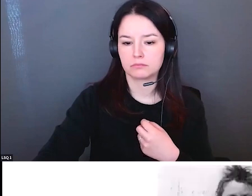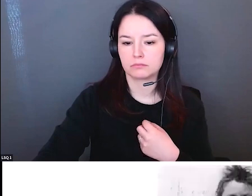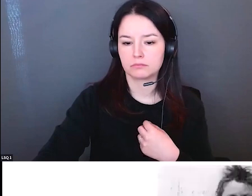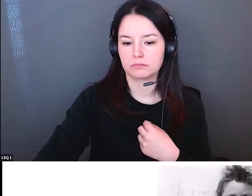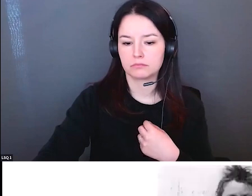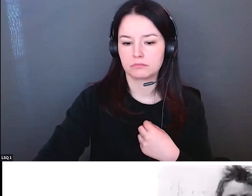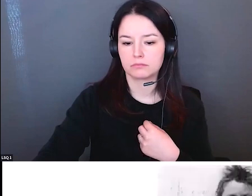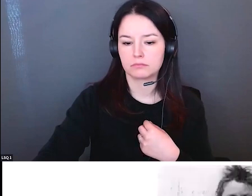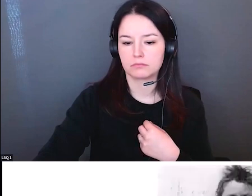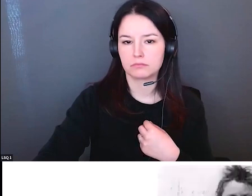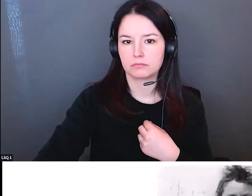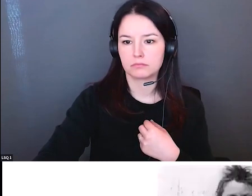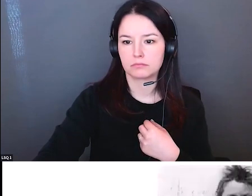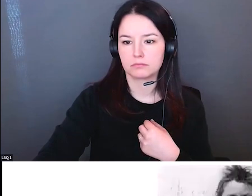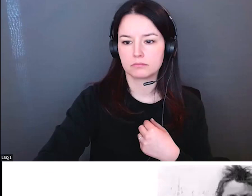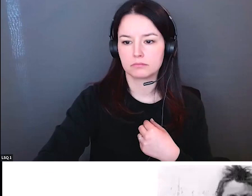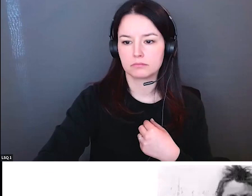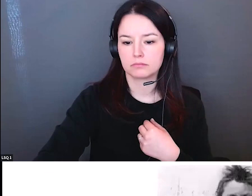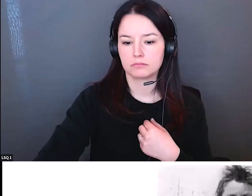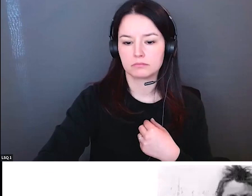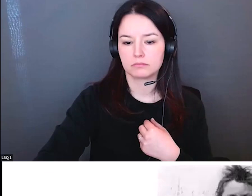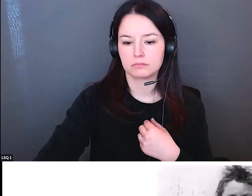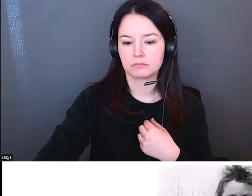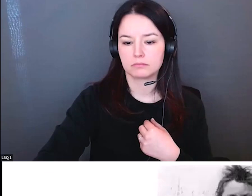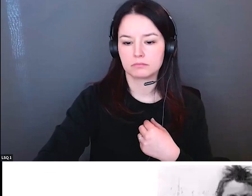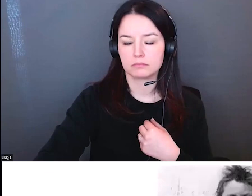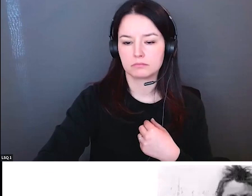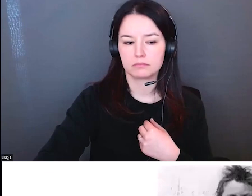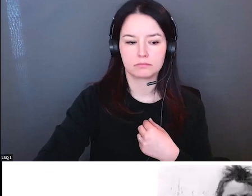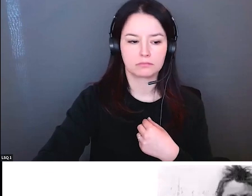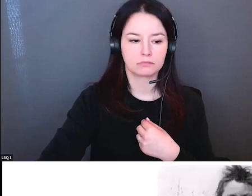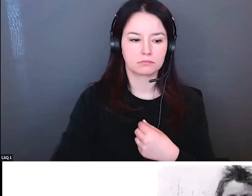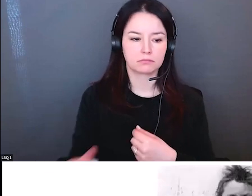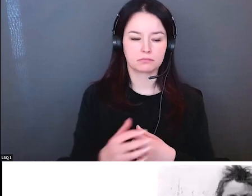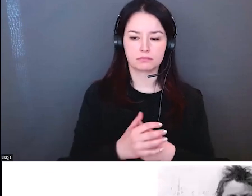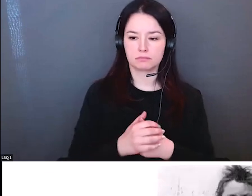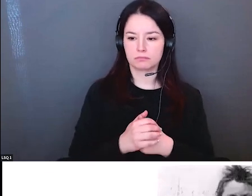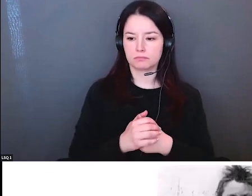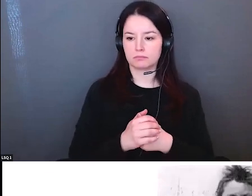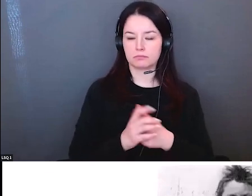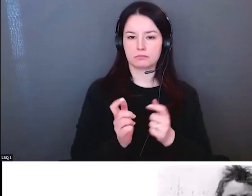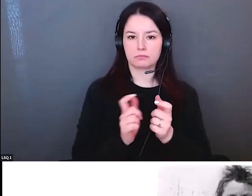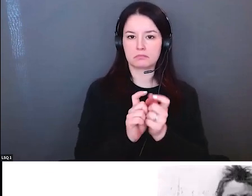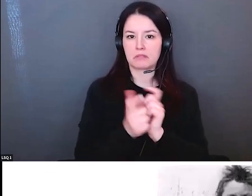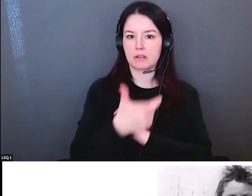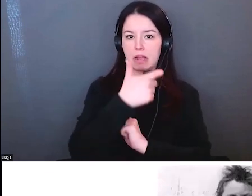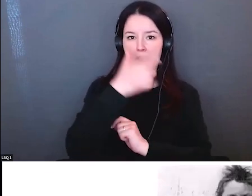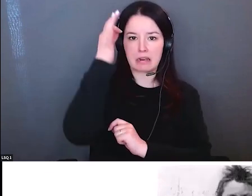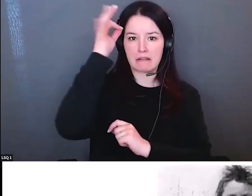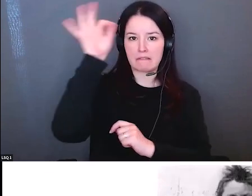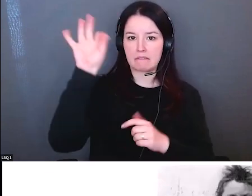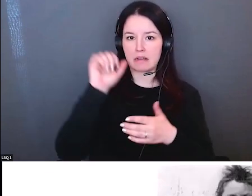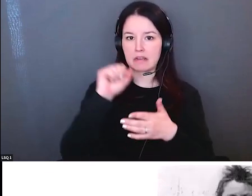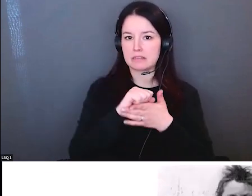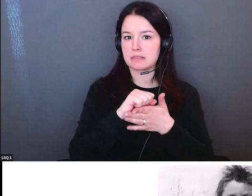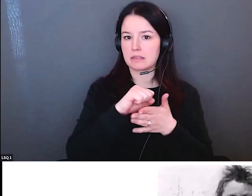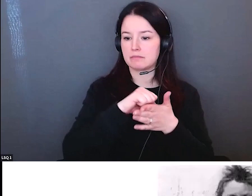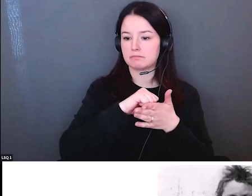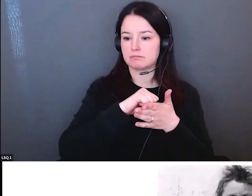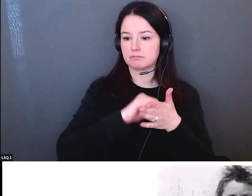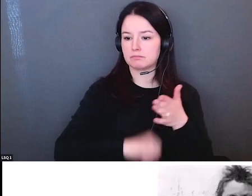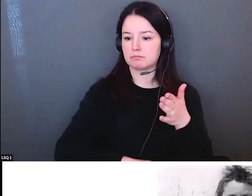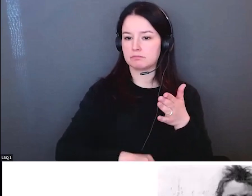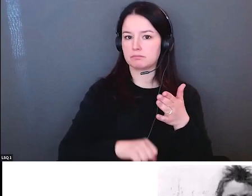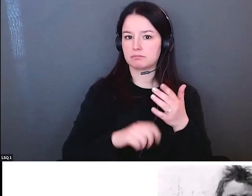vers toi alors qu'est-ce qu'une approche d'intégration donc